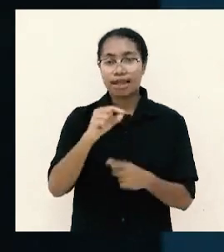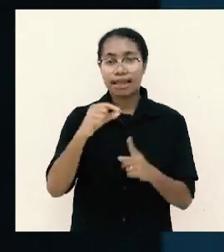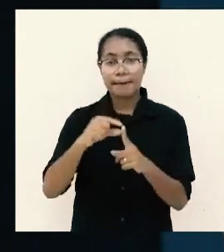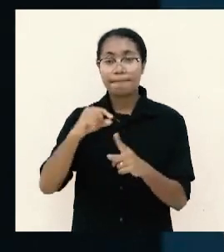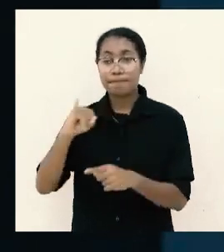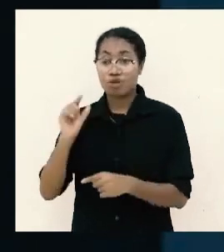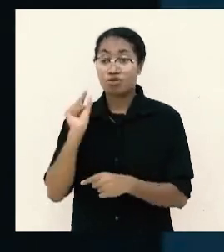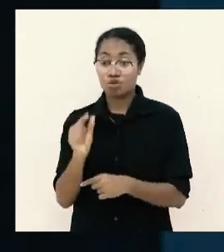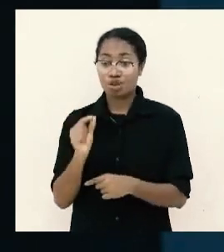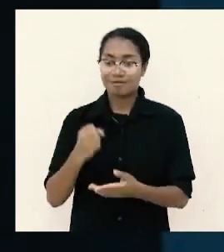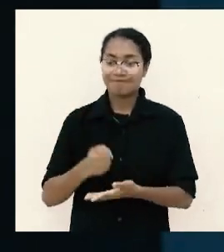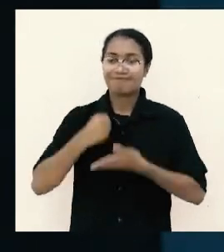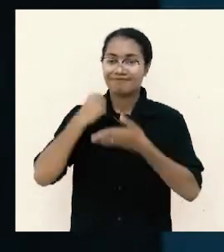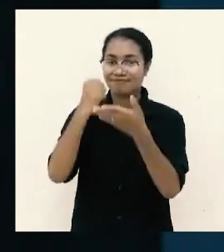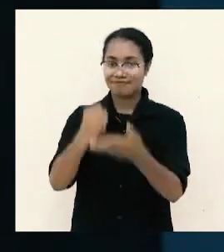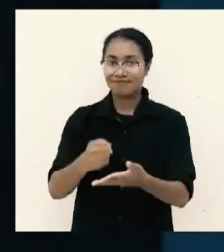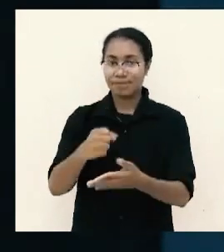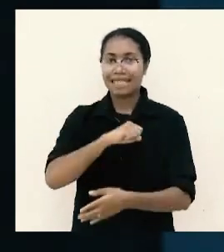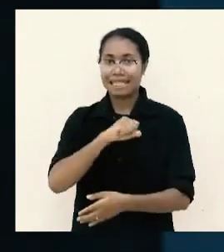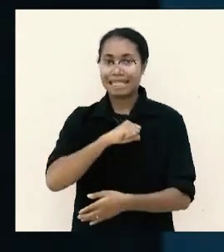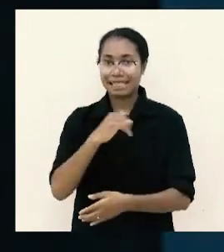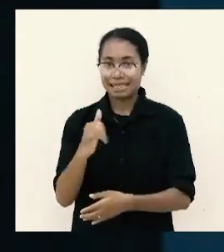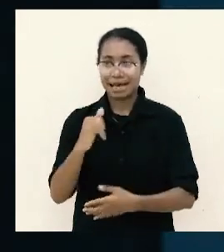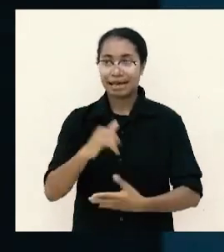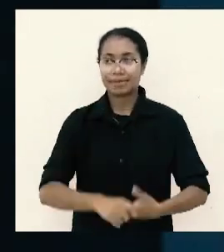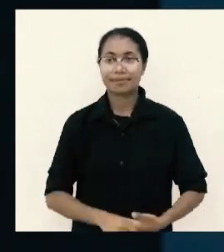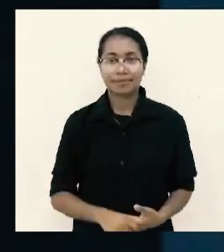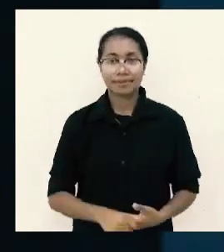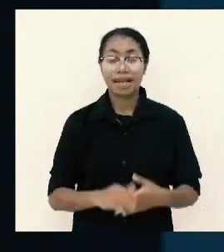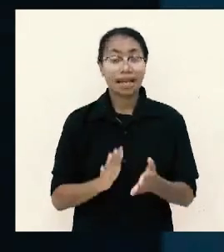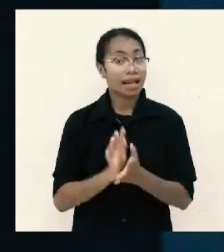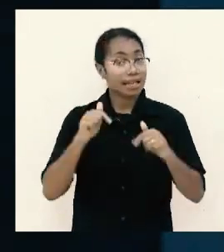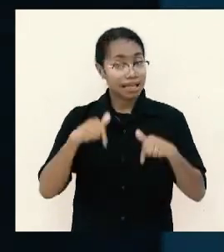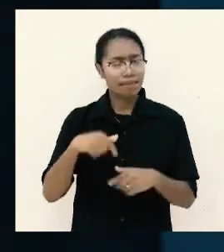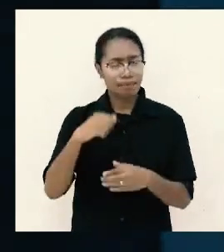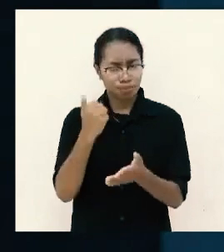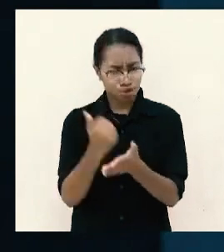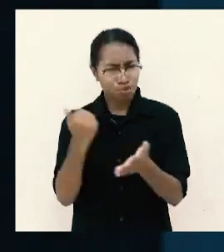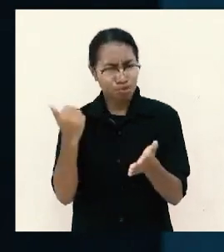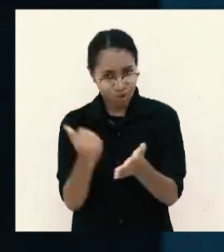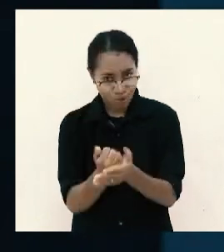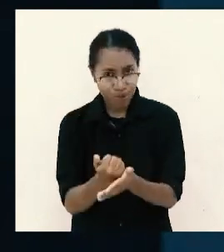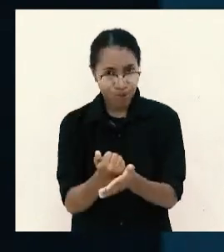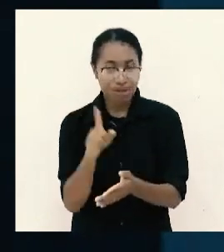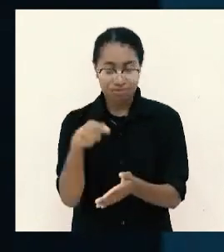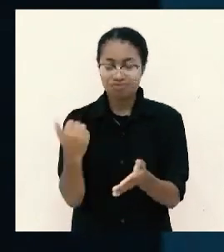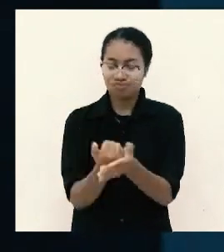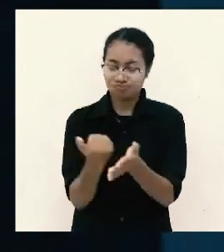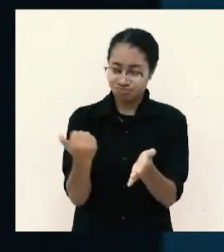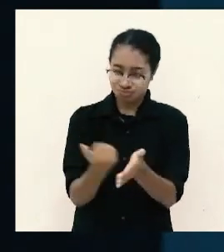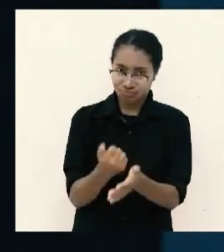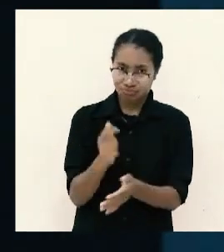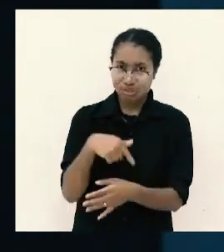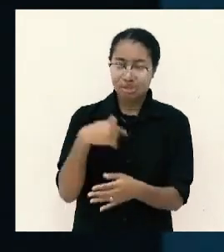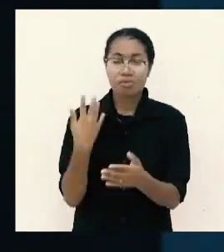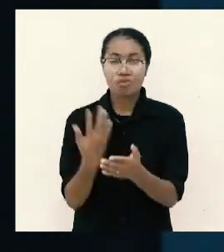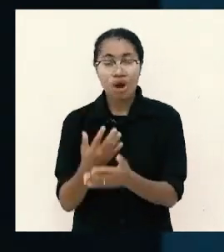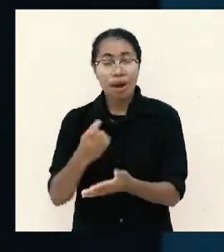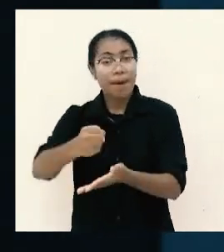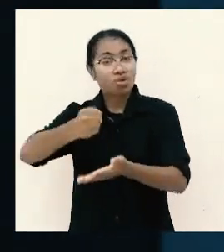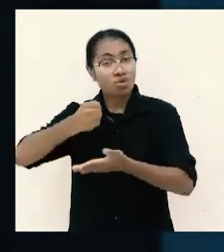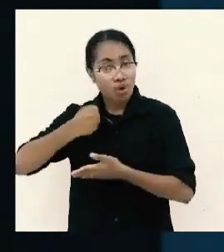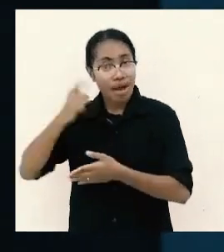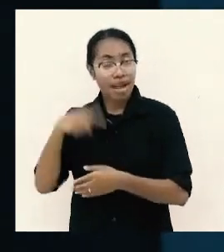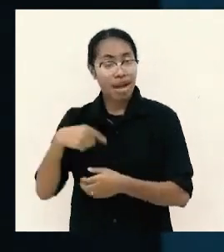dirinya dan ini memang benar semua bantuan semua